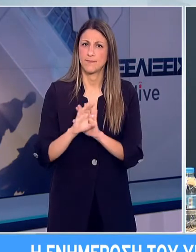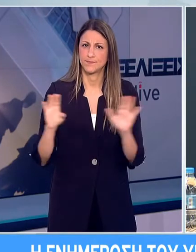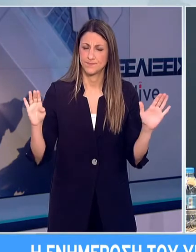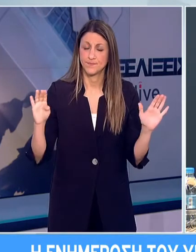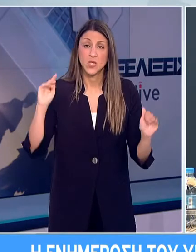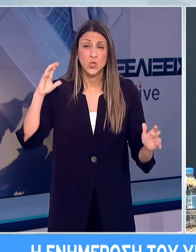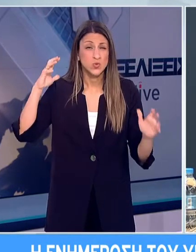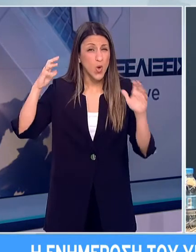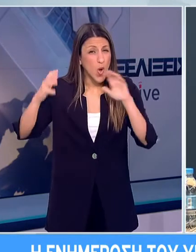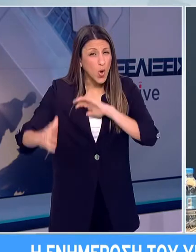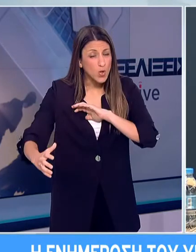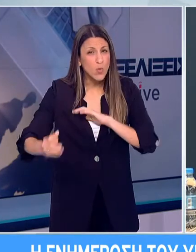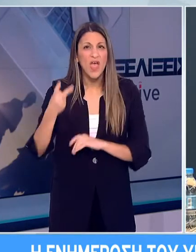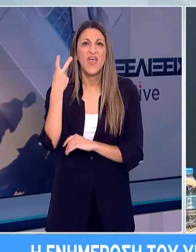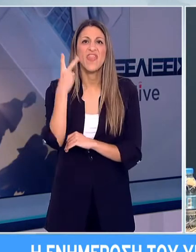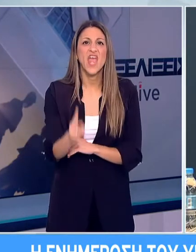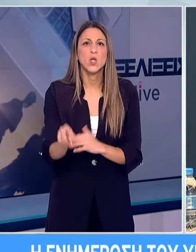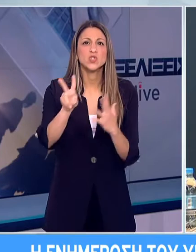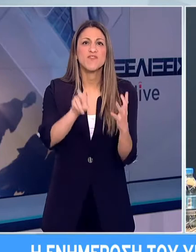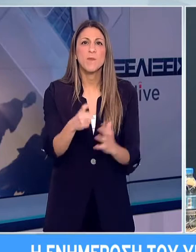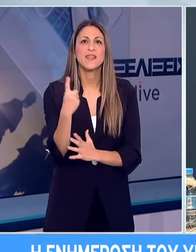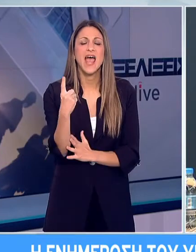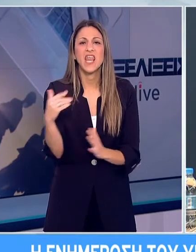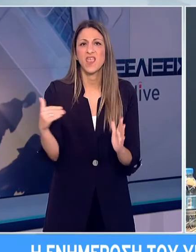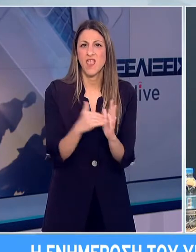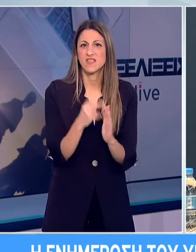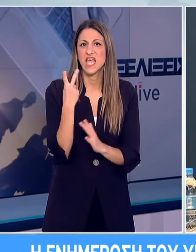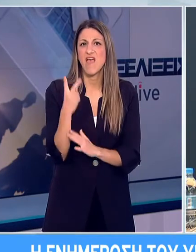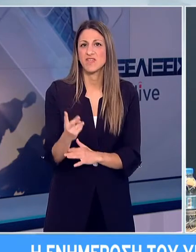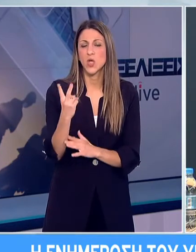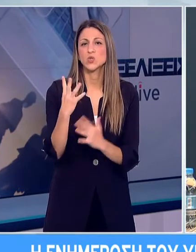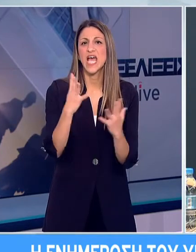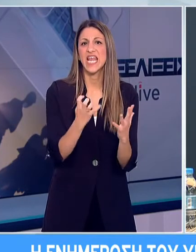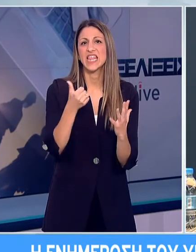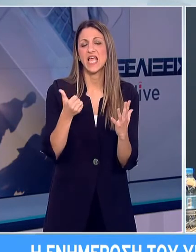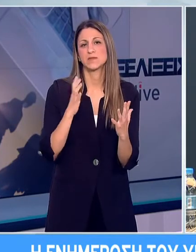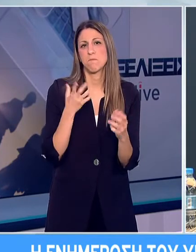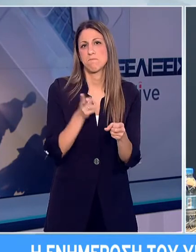Παγκόσμια έχουν καταγραφεί 271.796 θάνατοι.